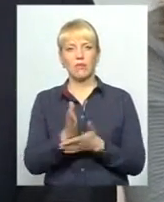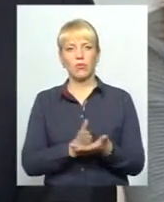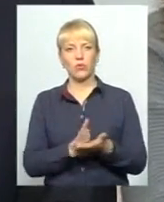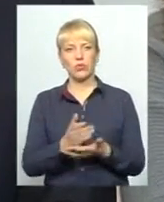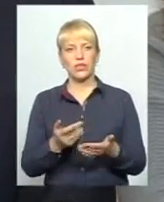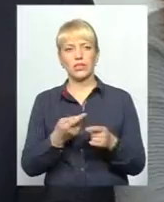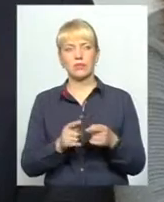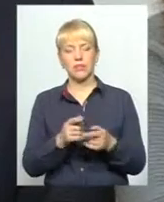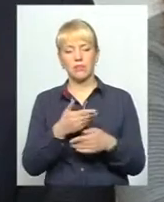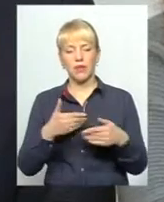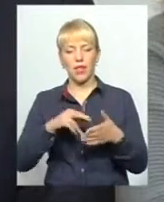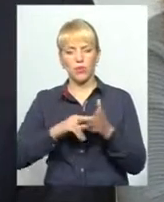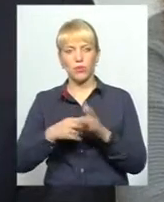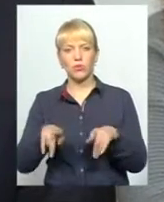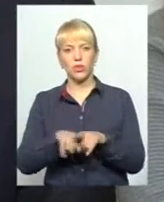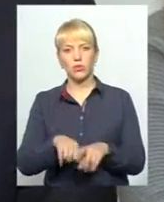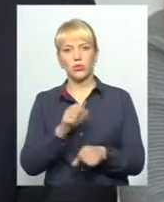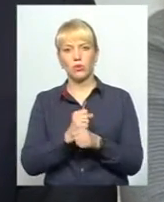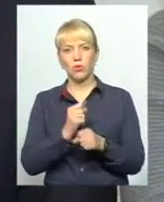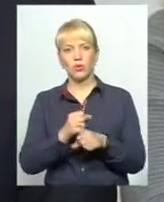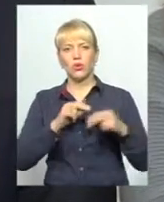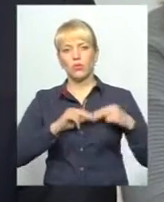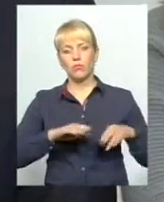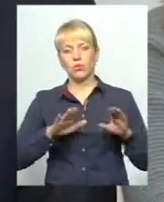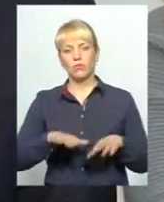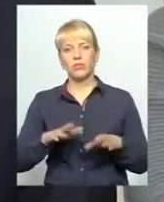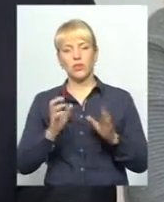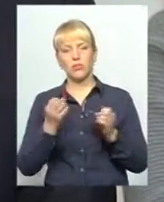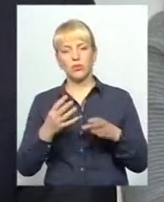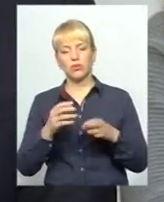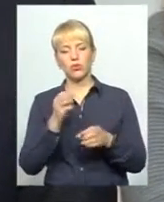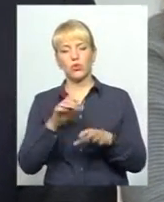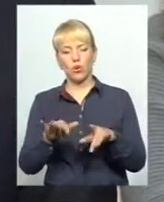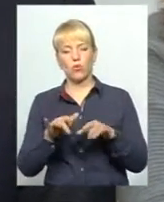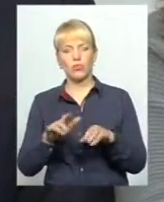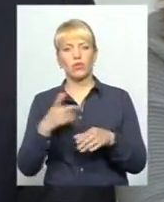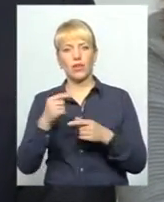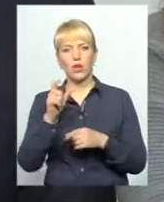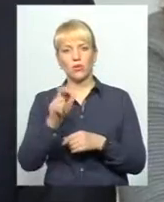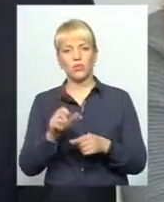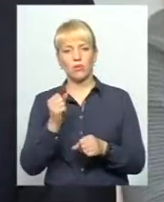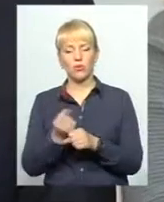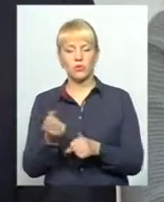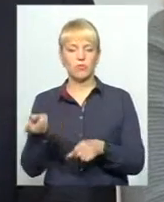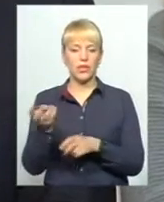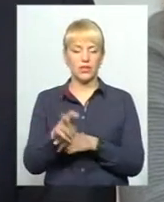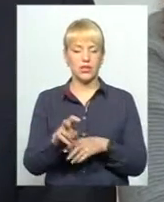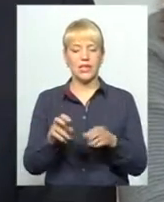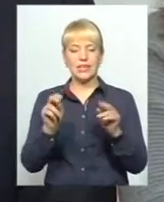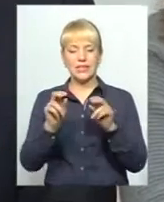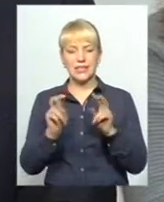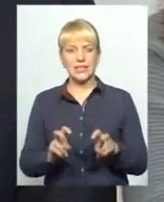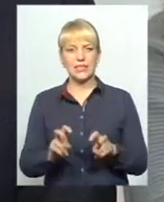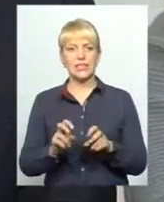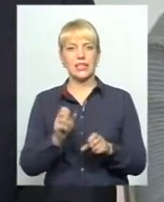Ми плануємо також там робити, наприклад, робоче місце просто з комп'ютером, де людина зможе прийти, сісти, заповнити заявку,